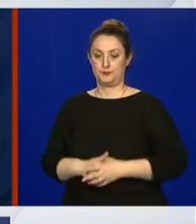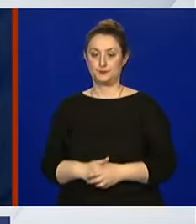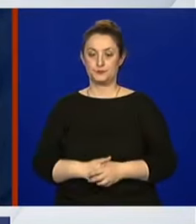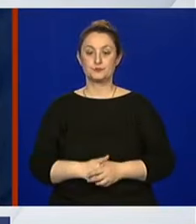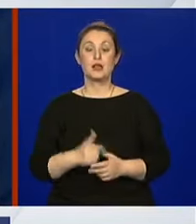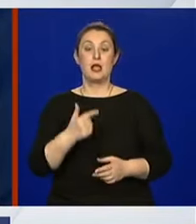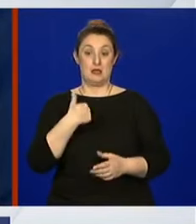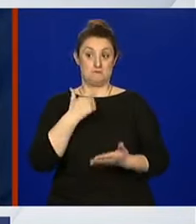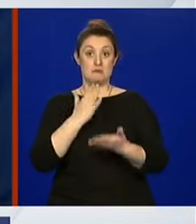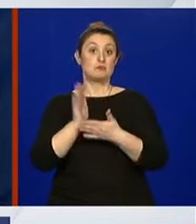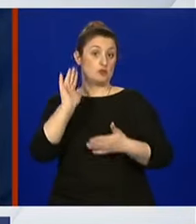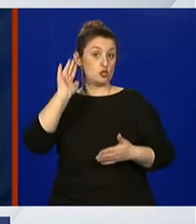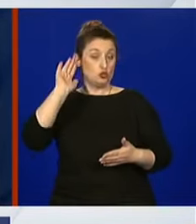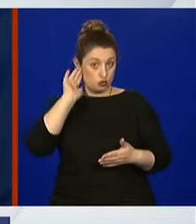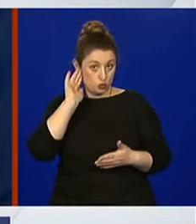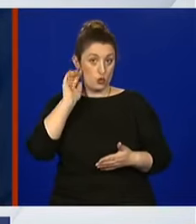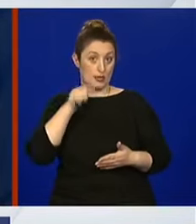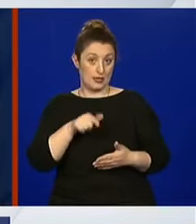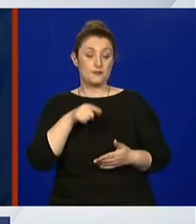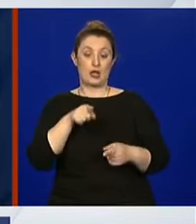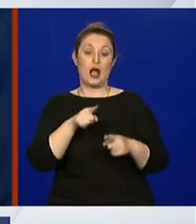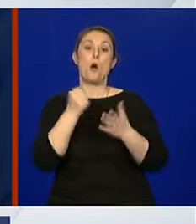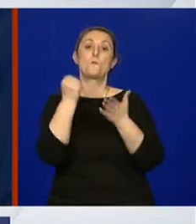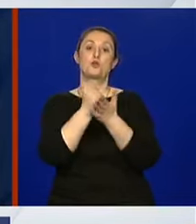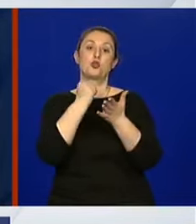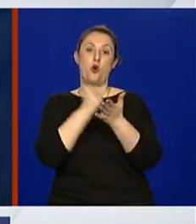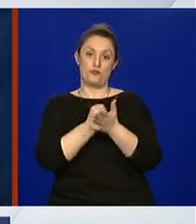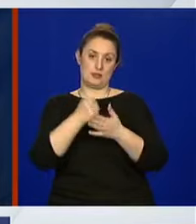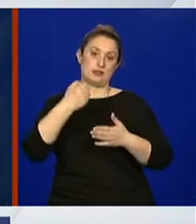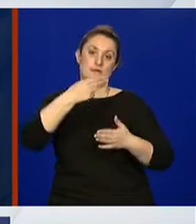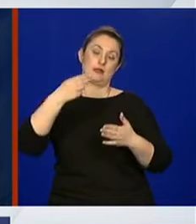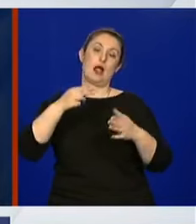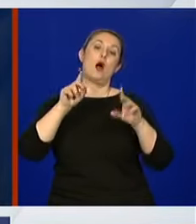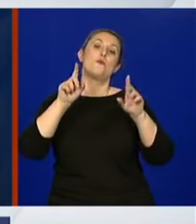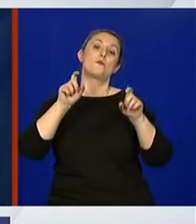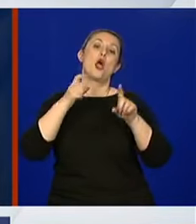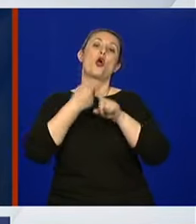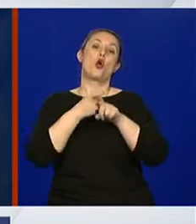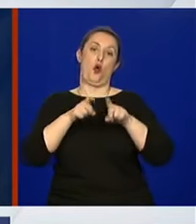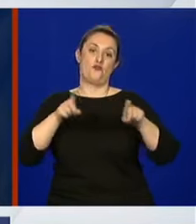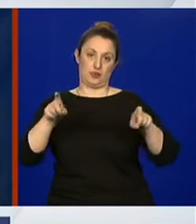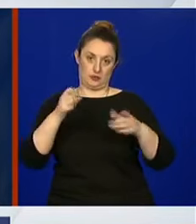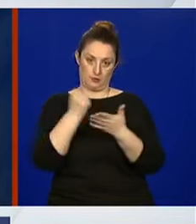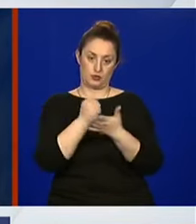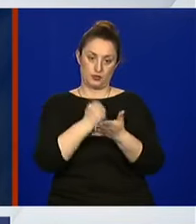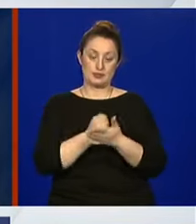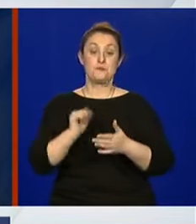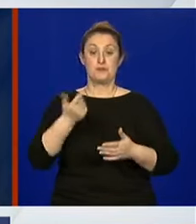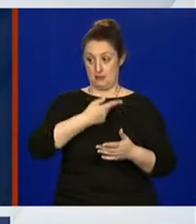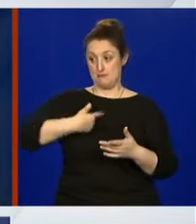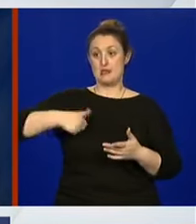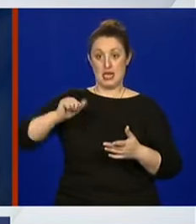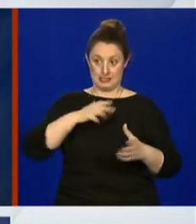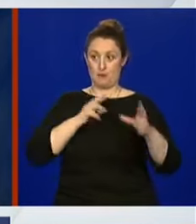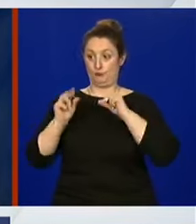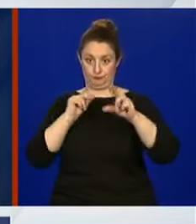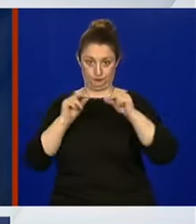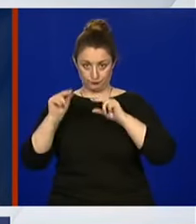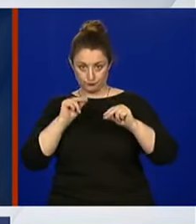inicijativu za takozvane COVID putovnice i jesmo mi to prodiskutirali ovdje na stožeru i među stručnjacima.